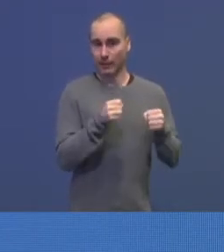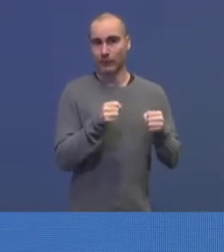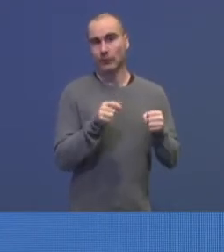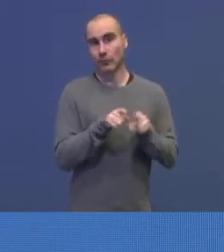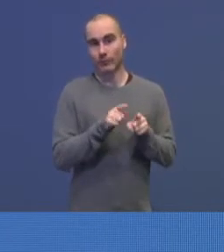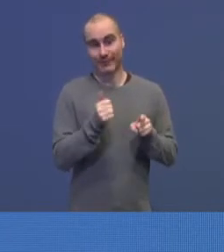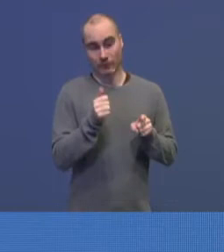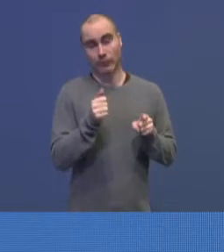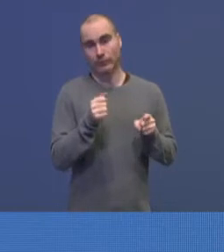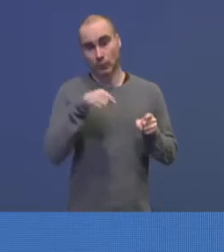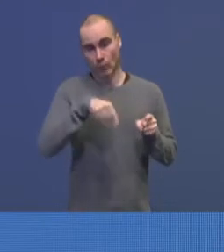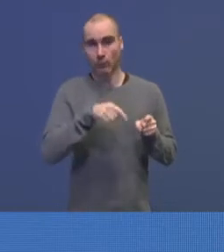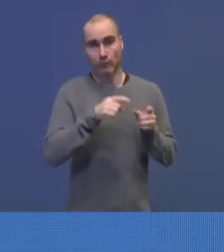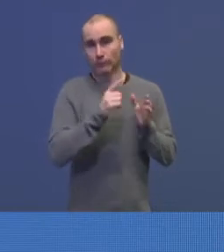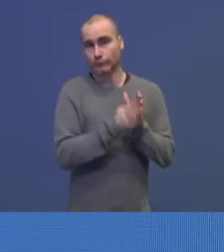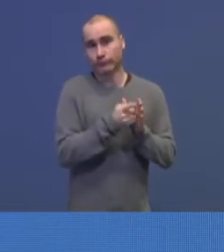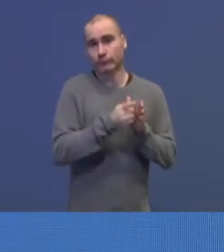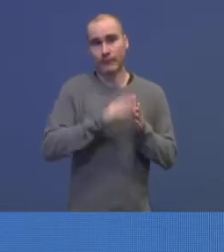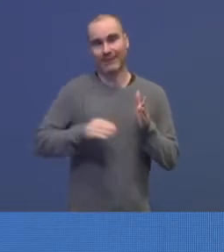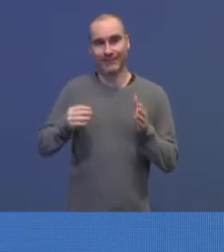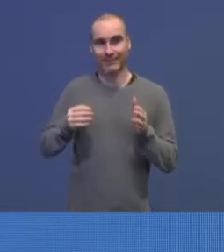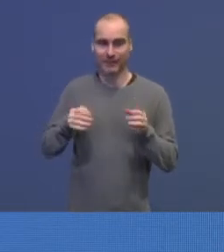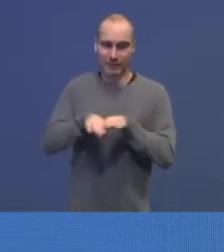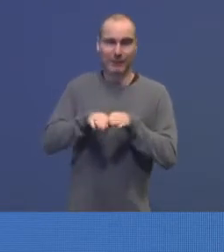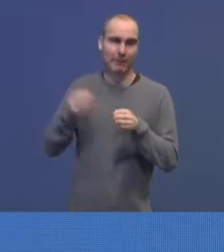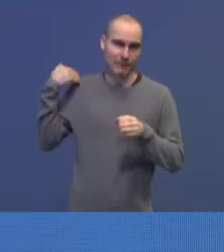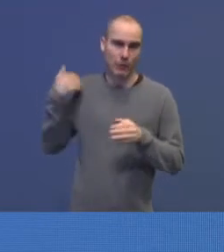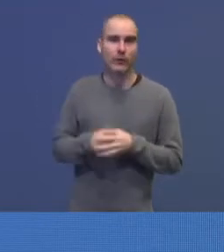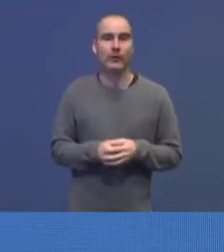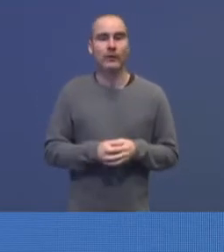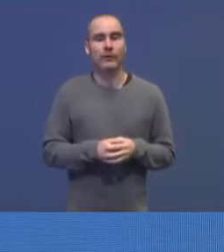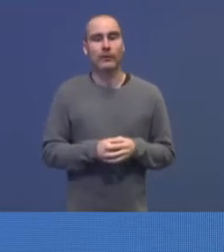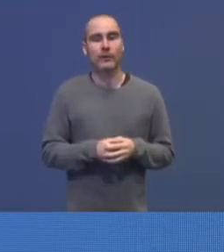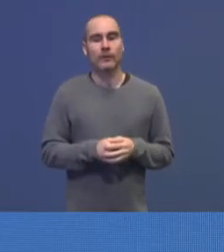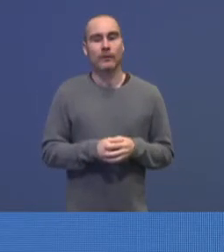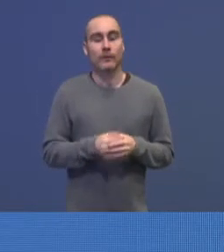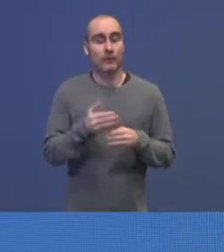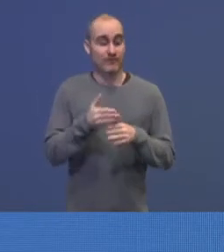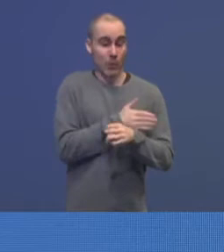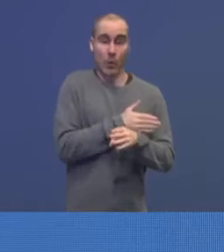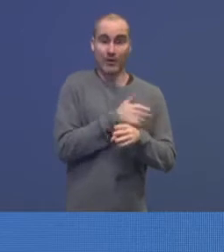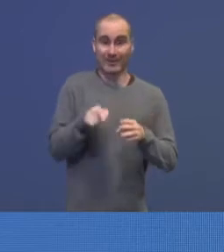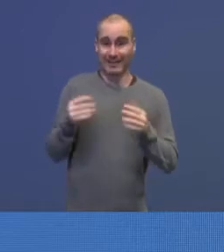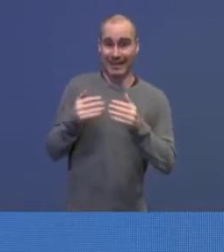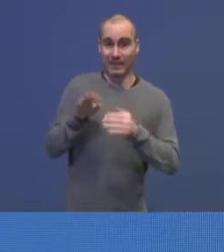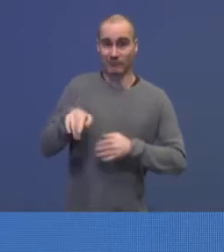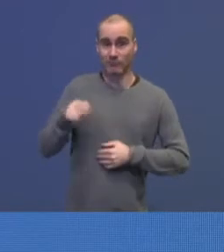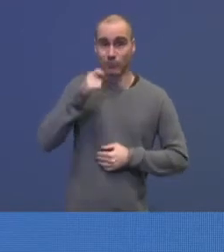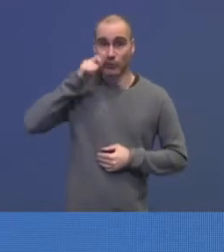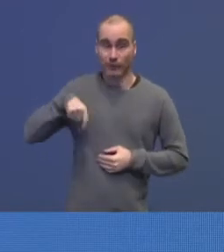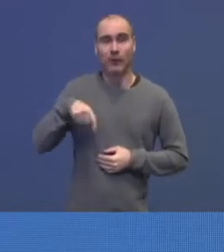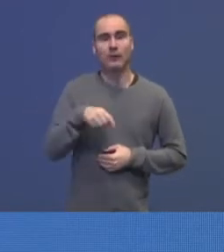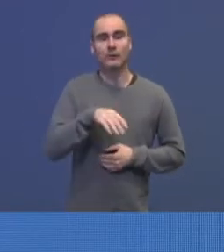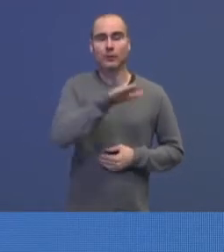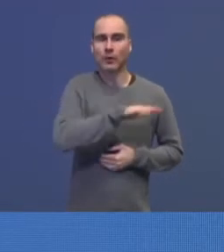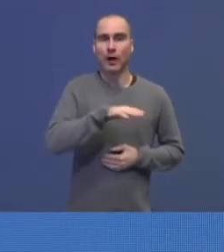raskere å registrere enn det det gjorde noe tidligere. Så må vi ha med oss at før krigen i Ukraina brøt ut, var Nasjonalt